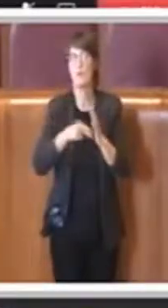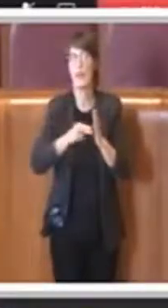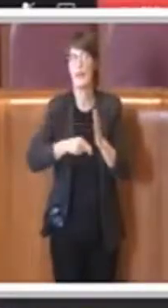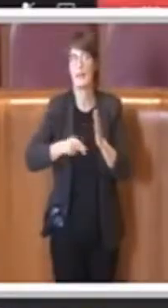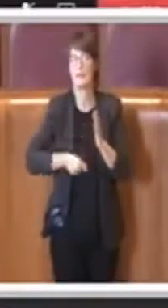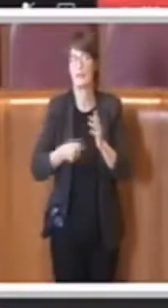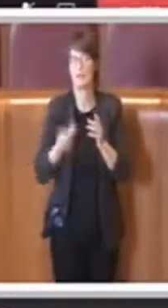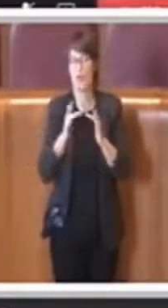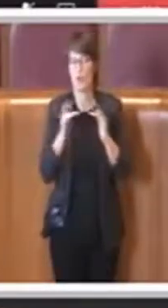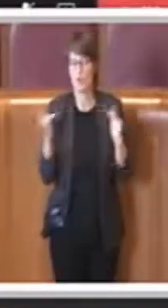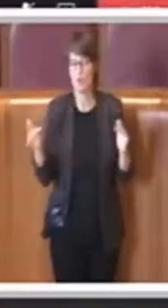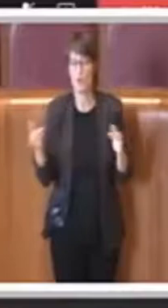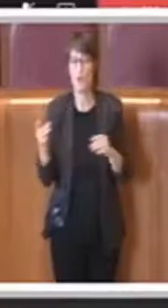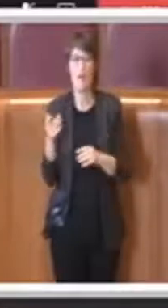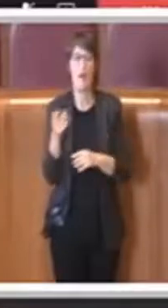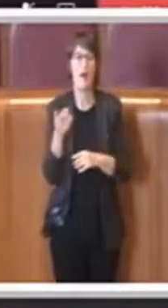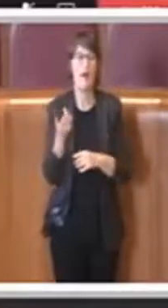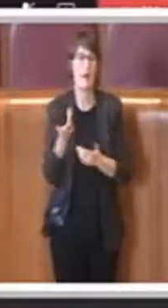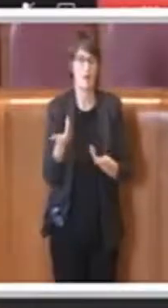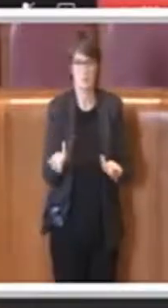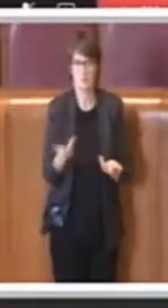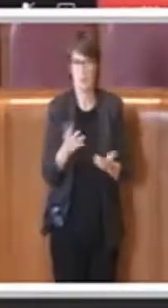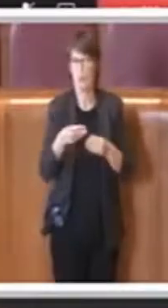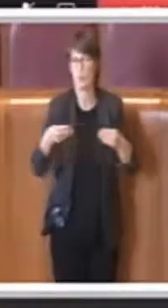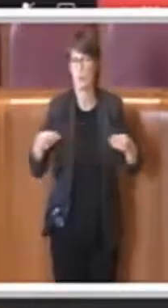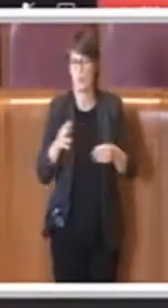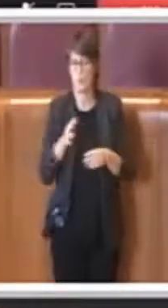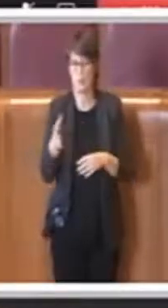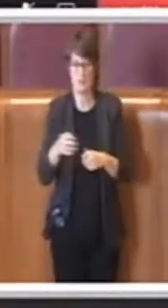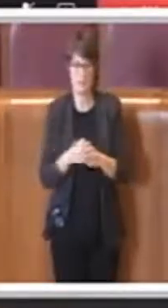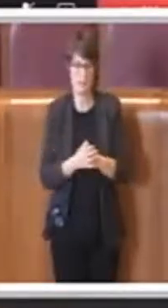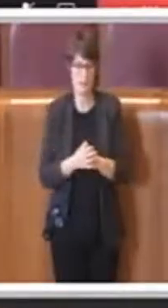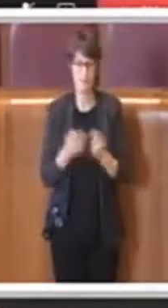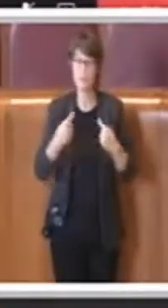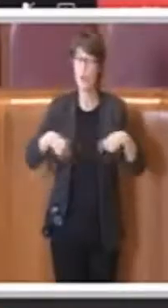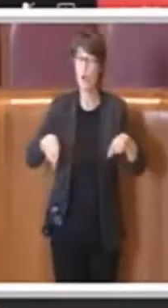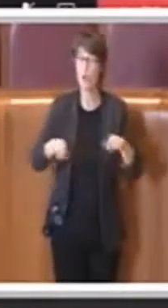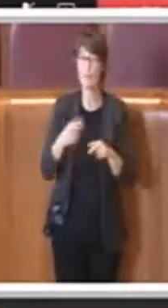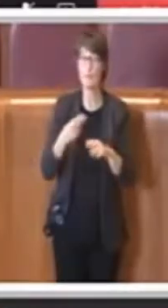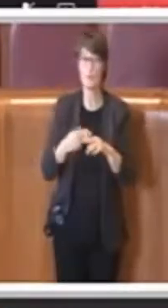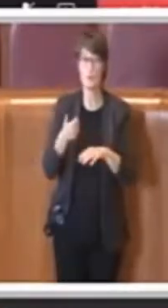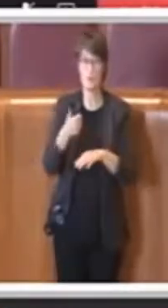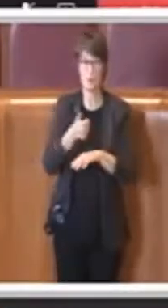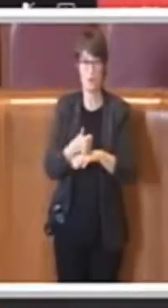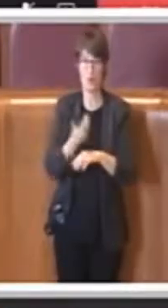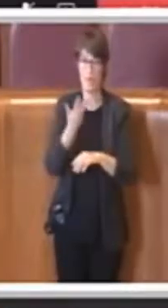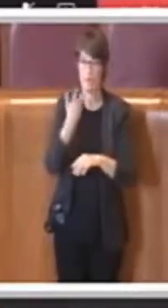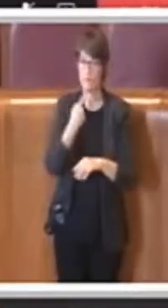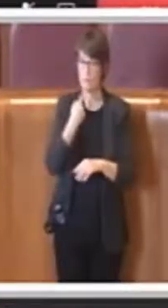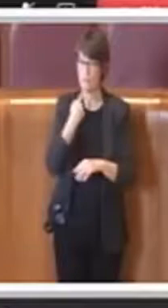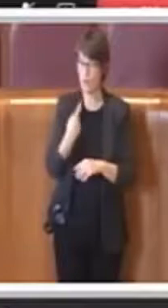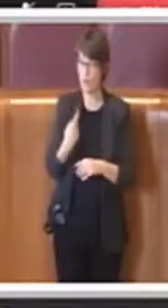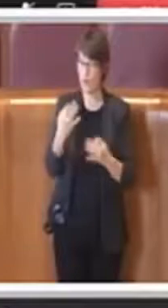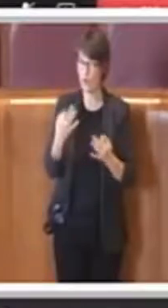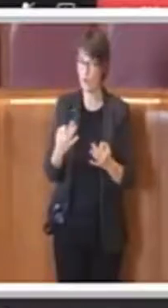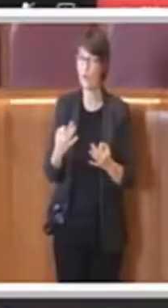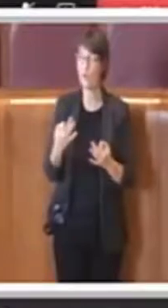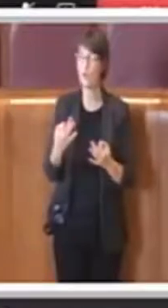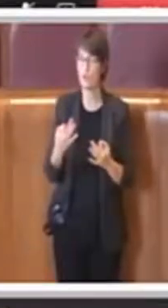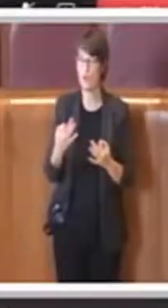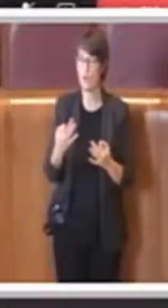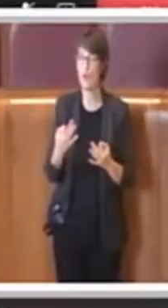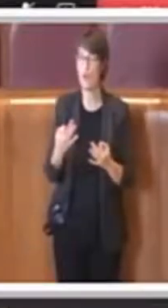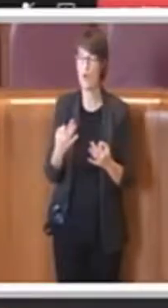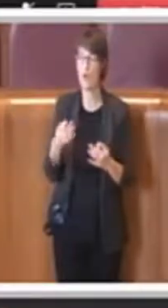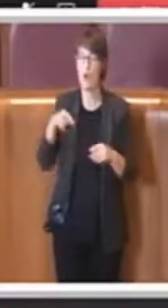Sulla commissione Roma Capitale ci tengo a precisare che la commissione oggi è all'interno